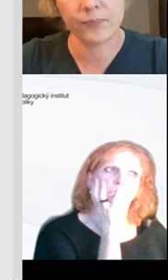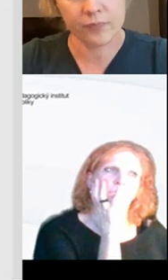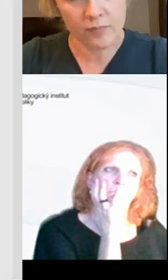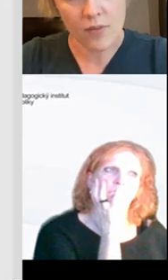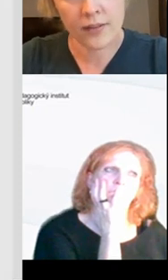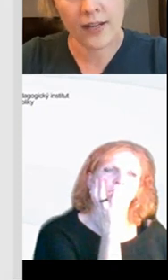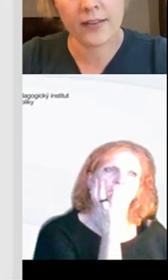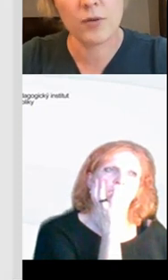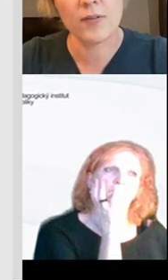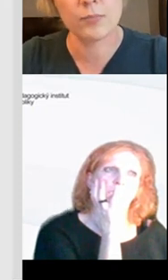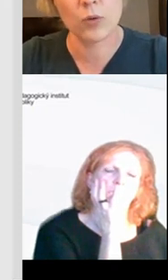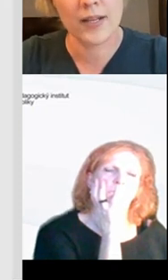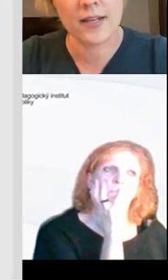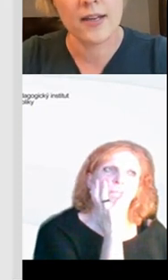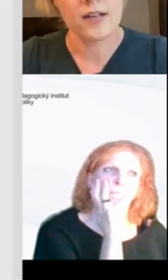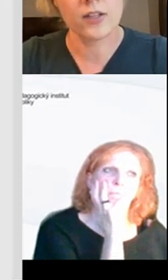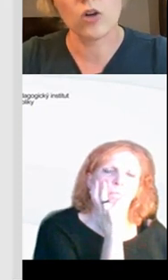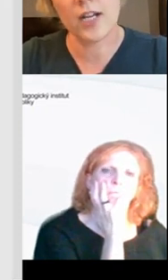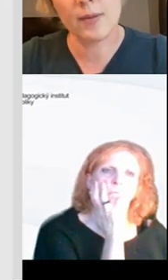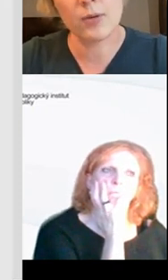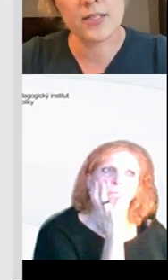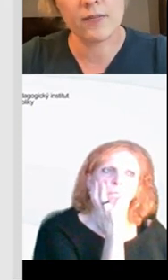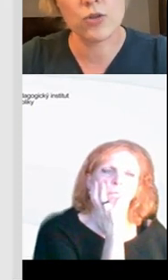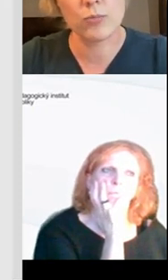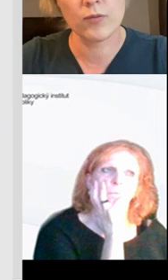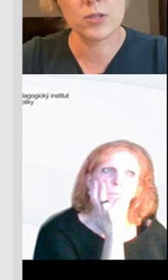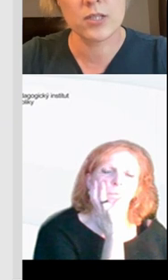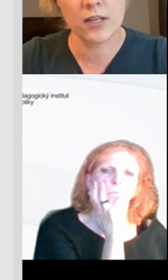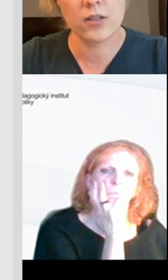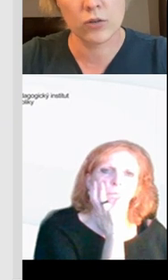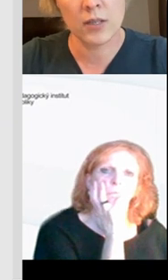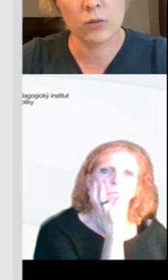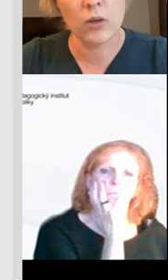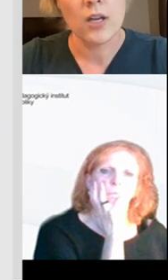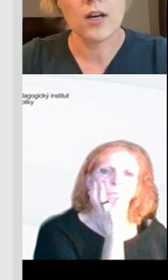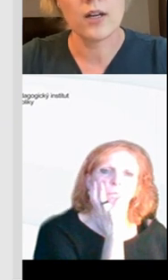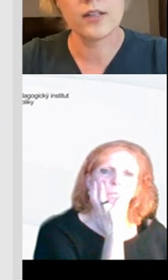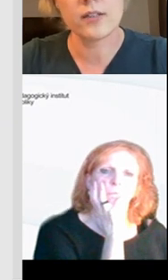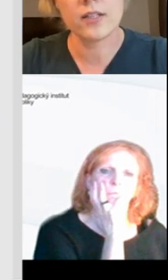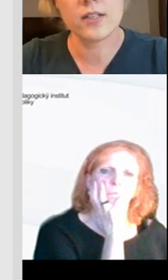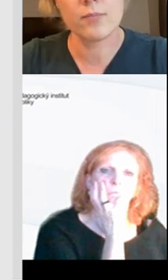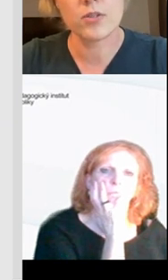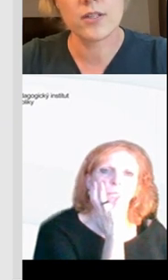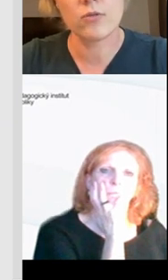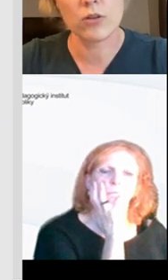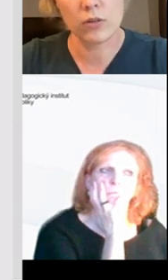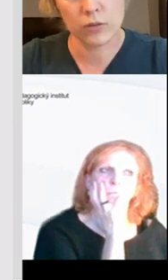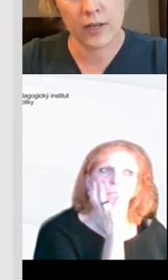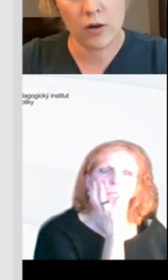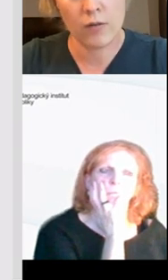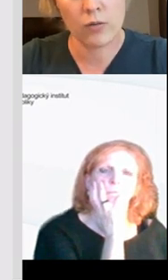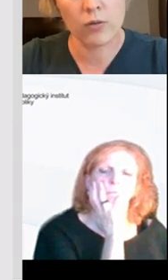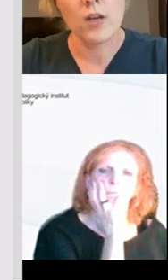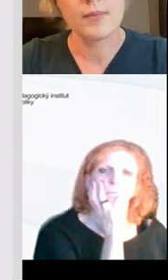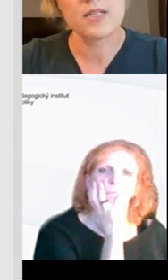nějaké týmové spolupráce, o které my budeme za chvíličku mluvit při sdílení dokumentu, kdy ty děti v podstatě už